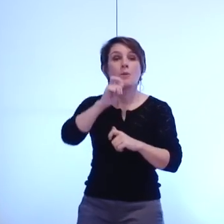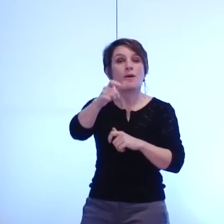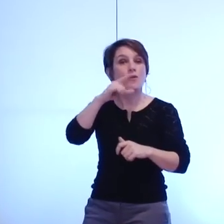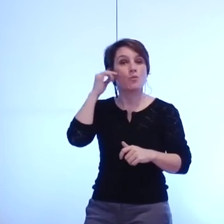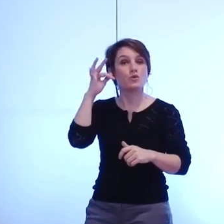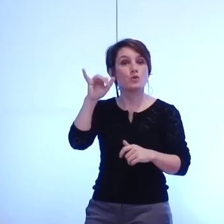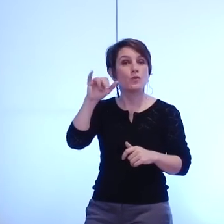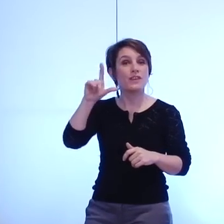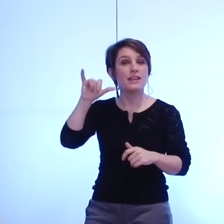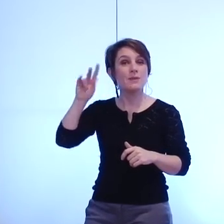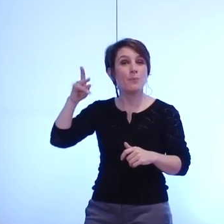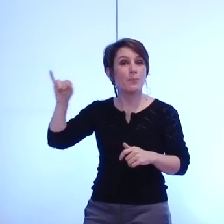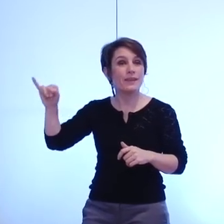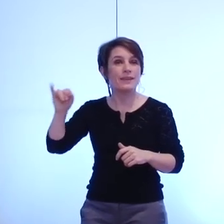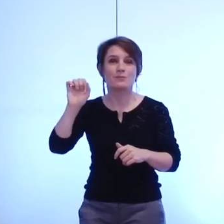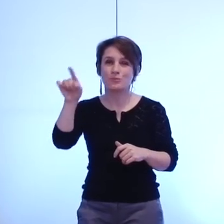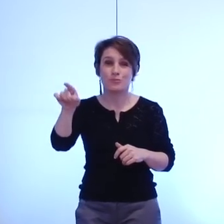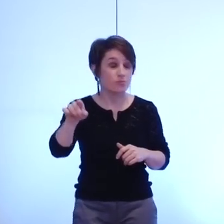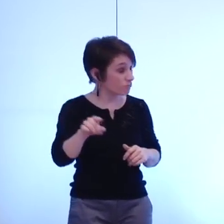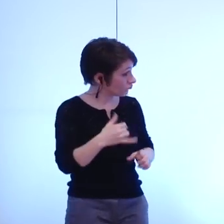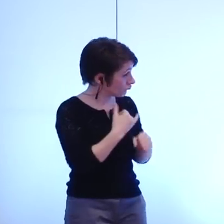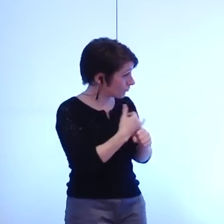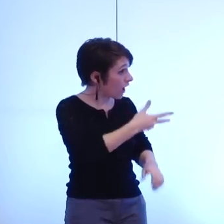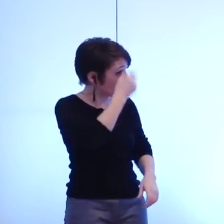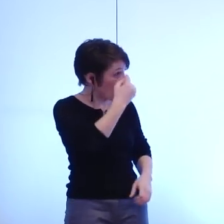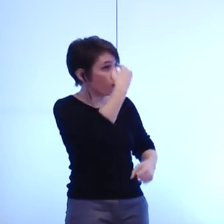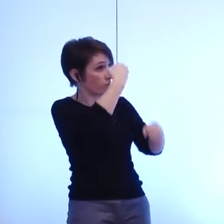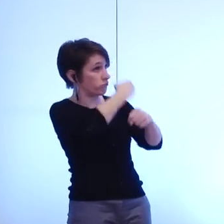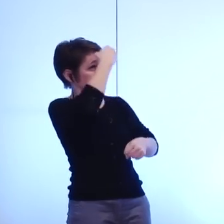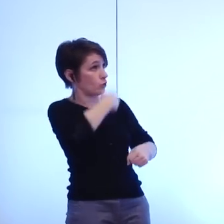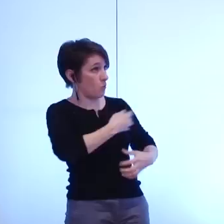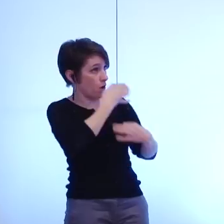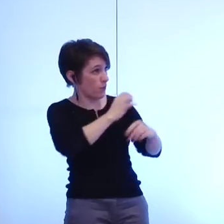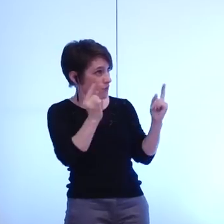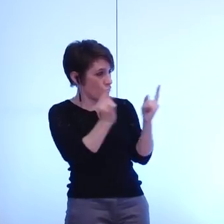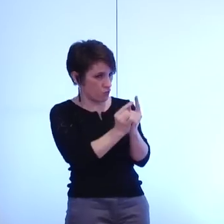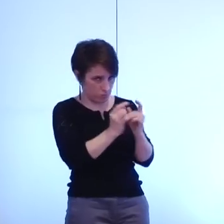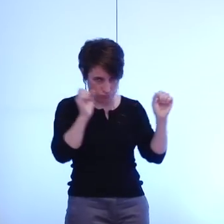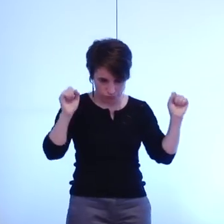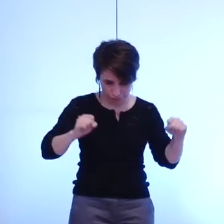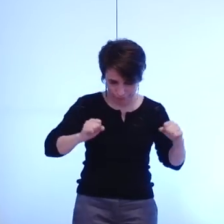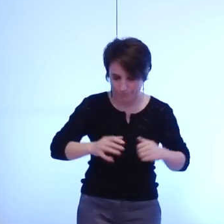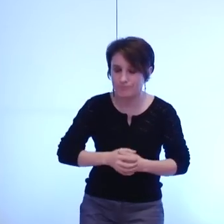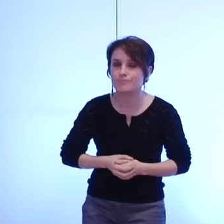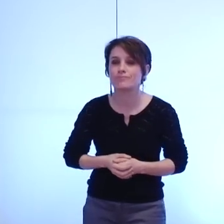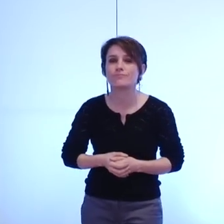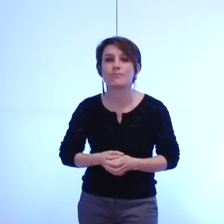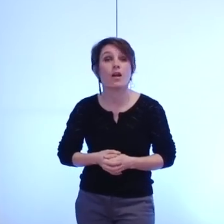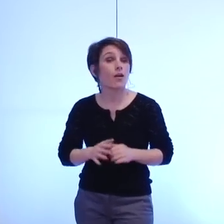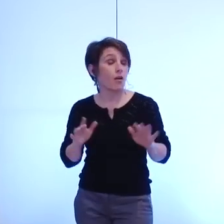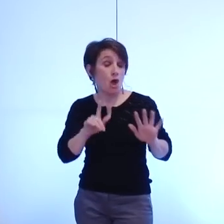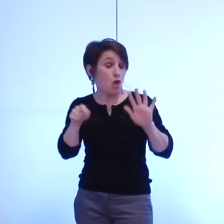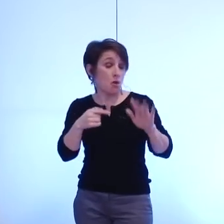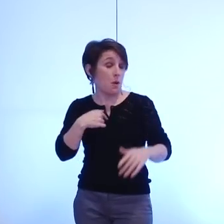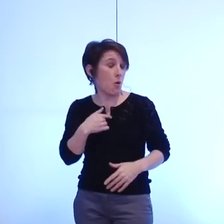moi je ferai donc court et alors moi j'avais pas prévu d'intervenir